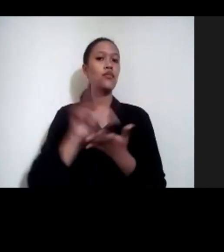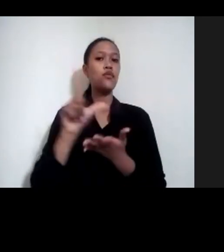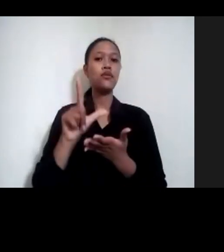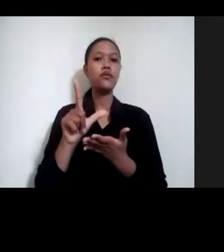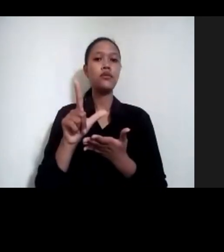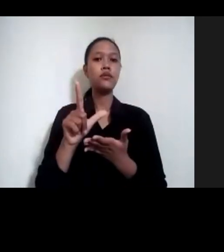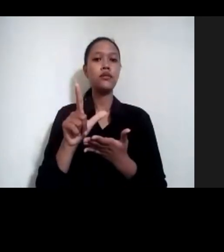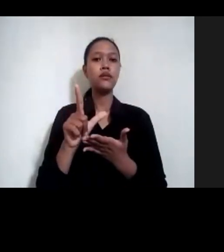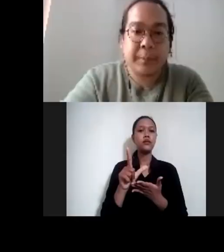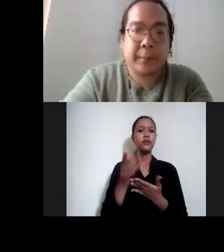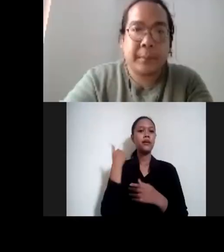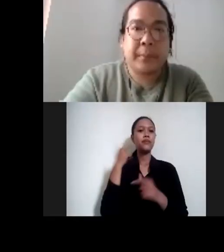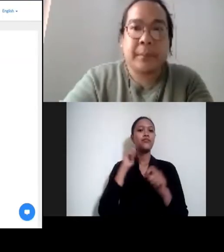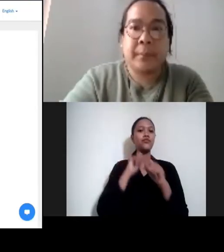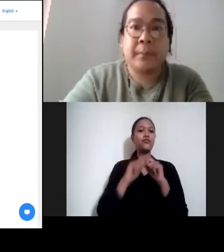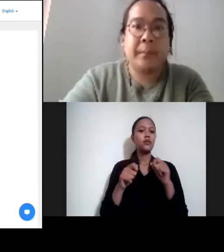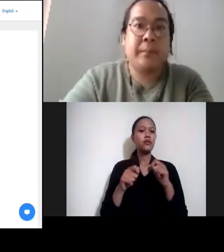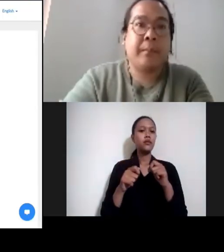juga aku bikin.